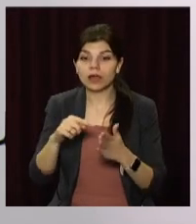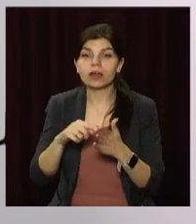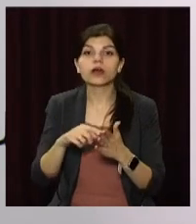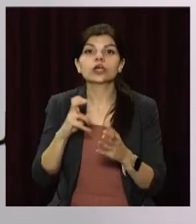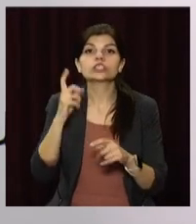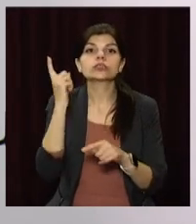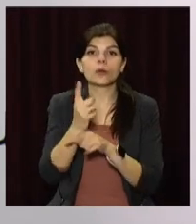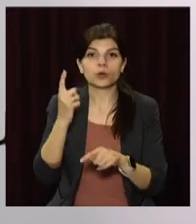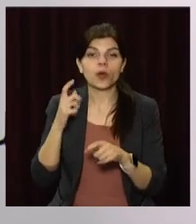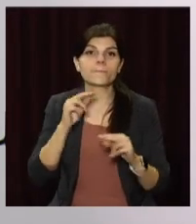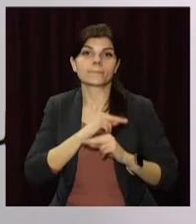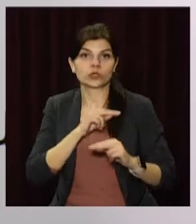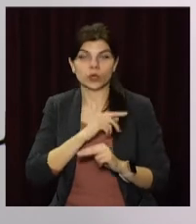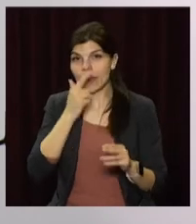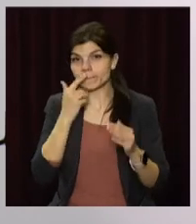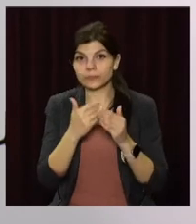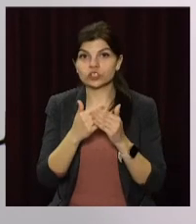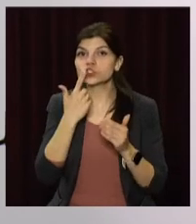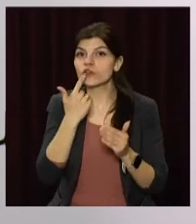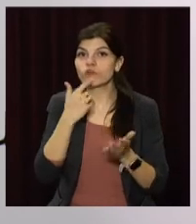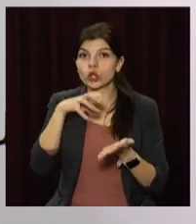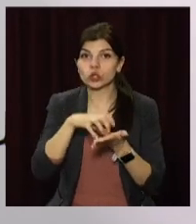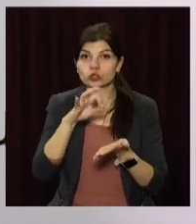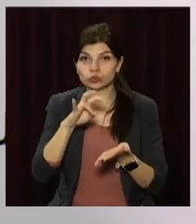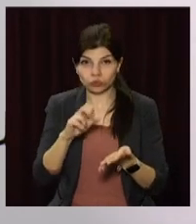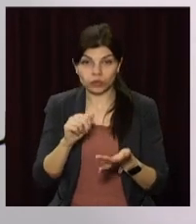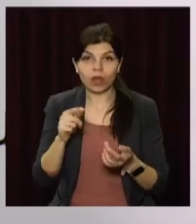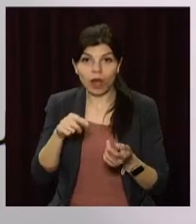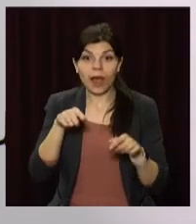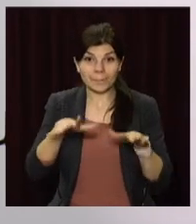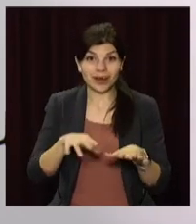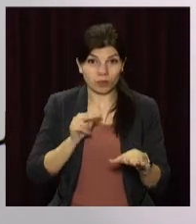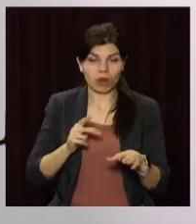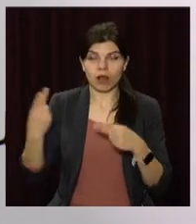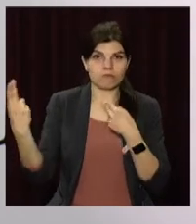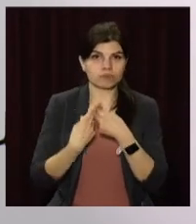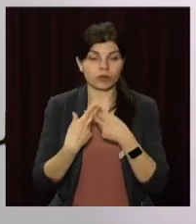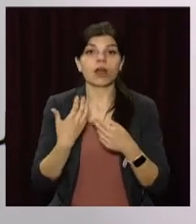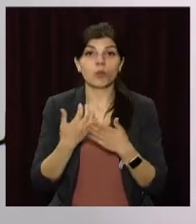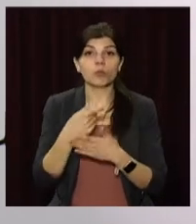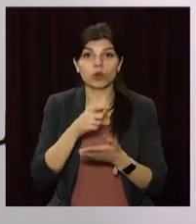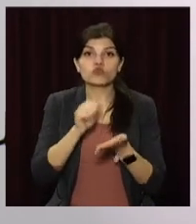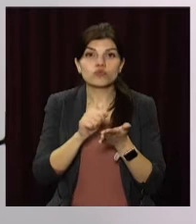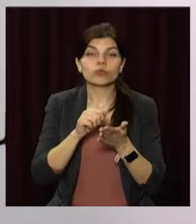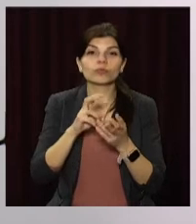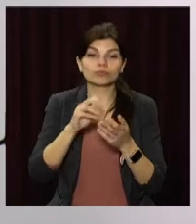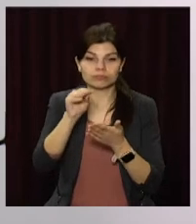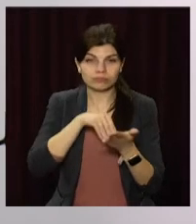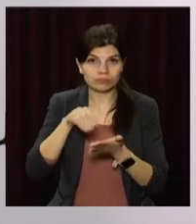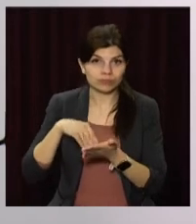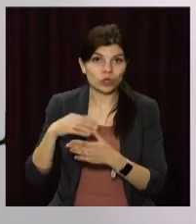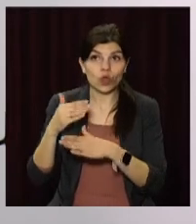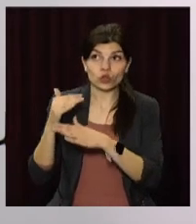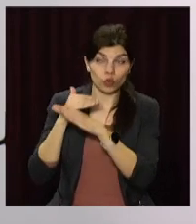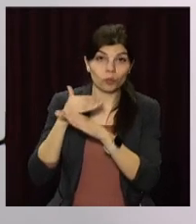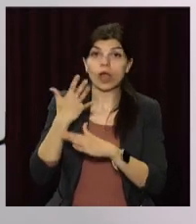заборонено працювати під час червоної зони та відповідно цей перелік для отримання допомоги, якщо